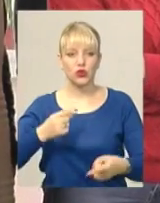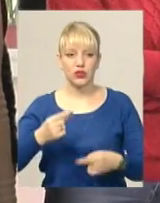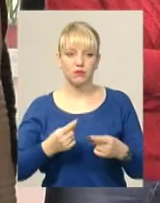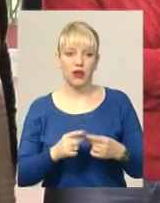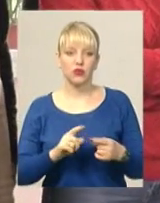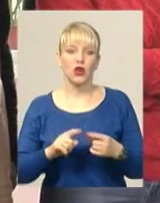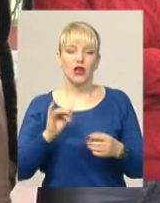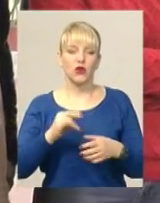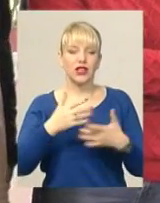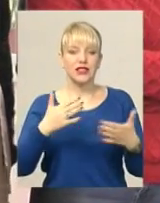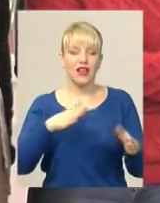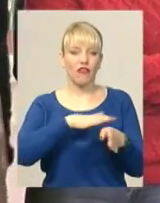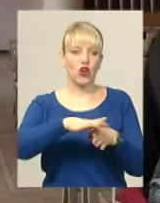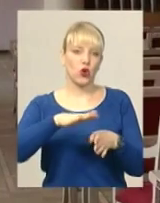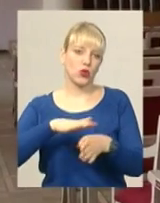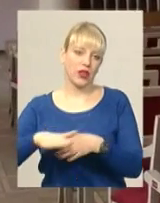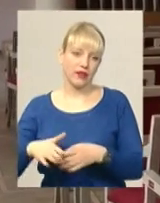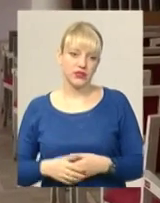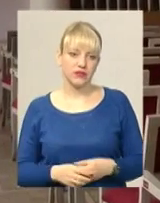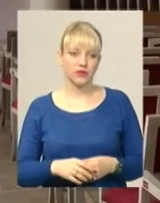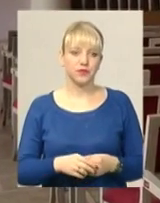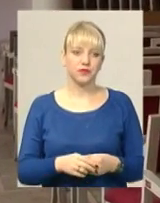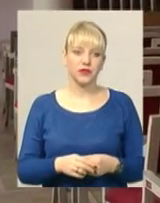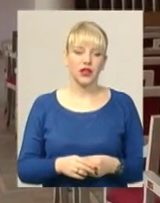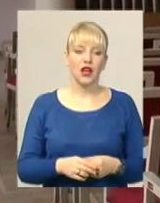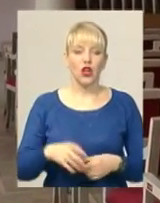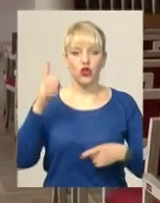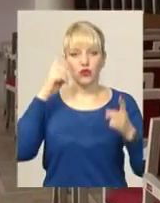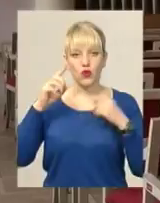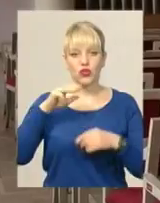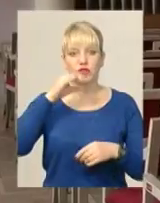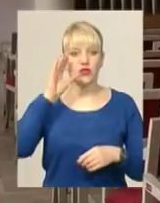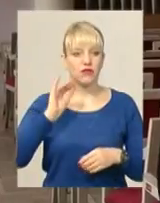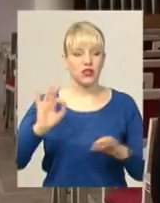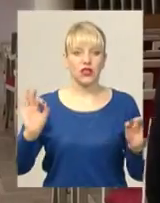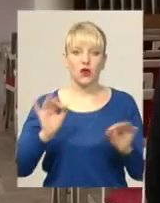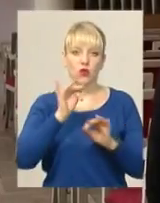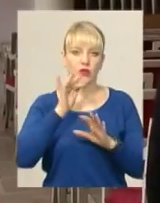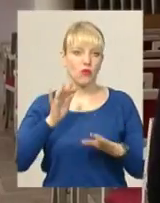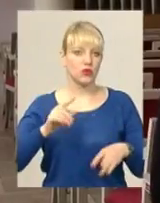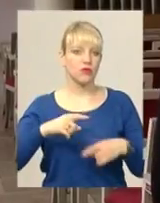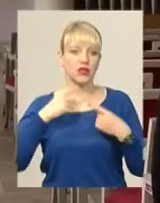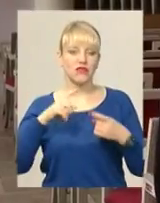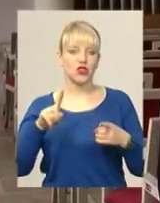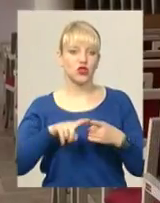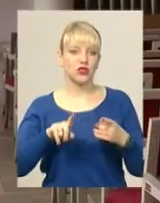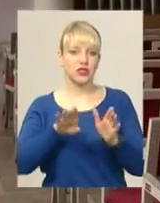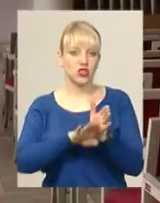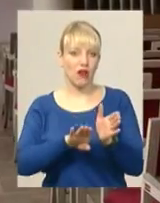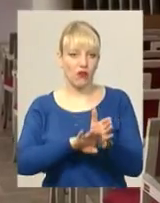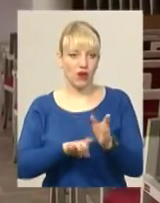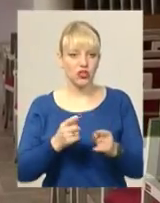виконавців, каже очільник закладу Олександр Драган. Творчість Тараса Шевченка ніколи не можна назвати Шароварщиною, вона